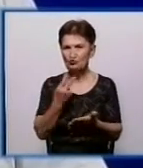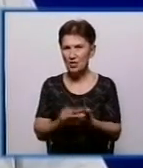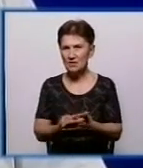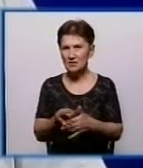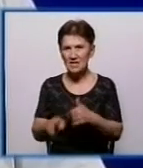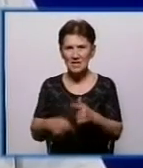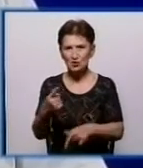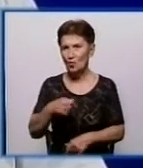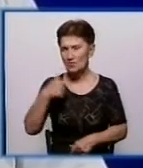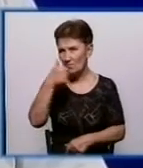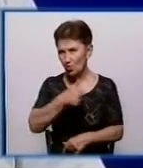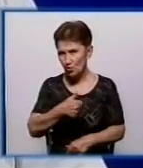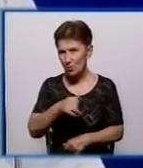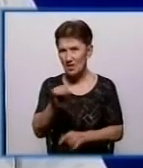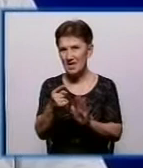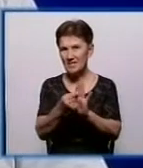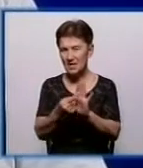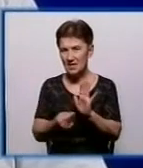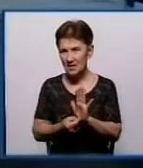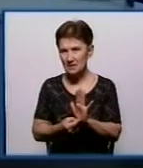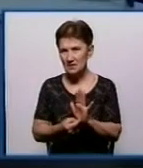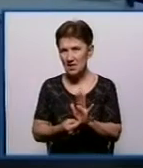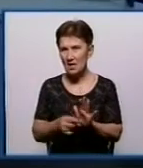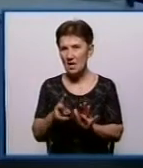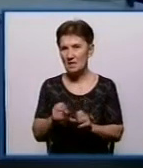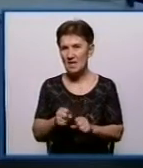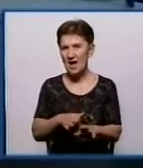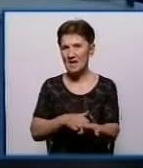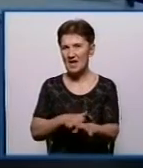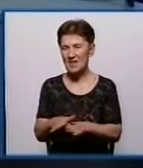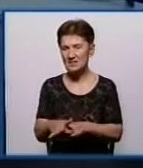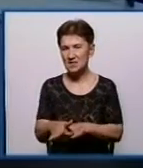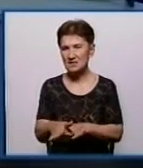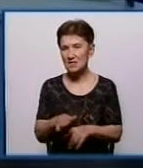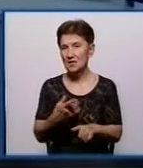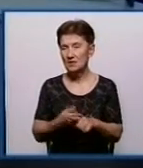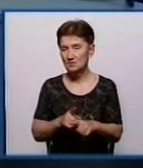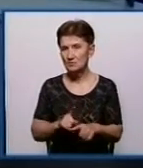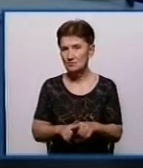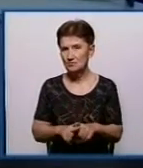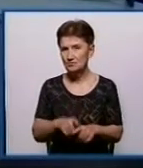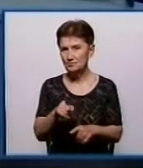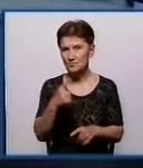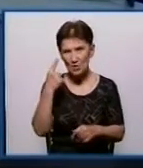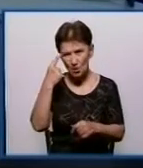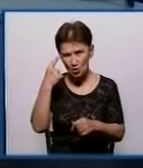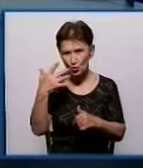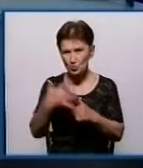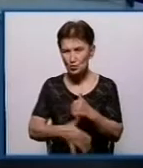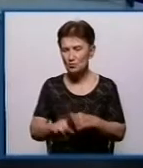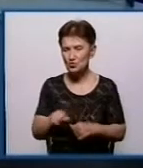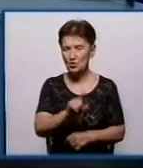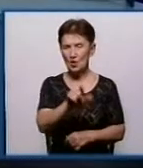наступному році, і діляться вони на планові витрати реалізації. Тоді ми отримуємо тариф. Розуміючи, що люди